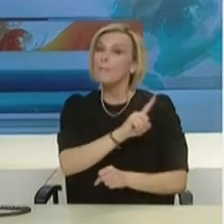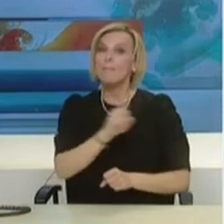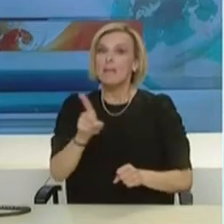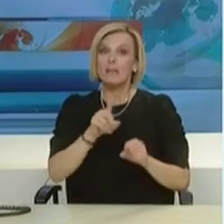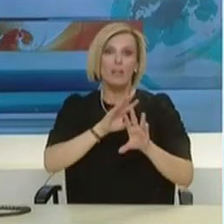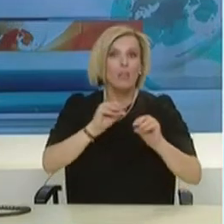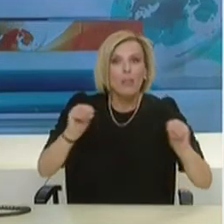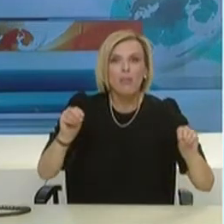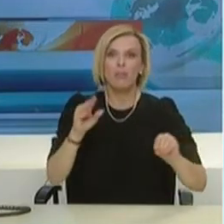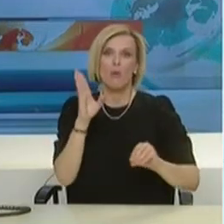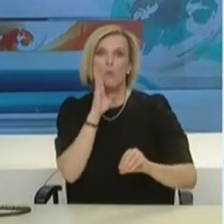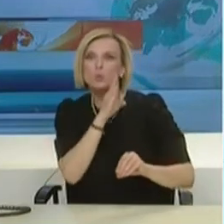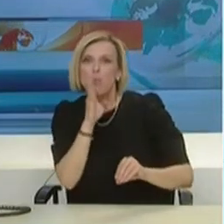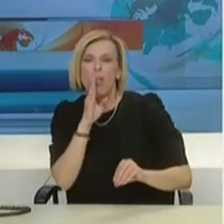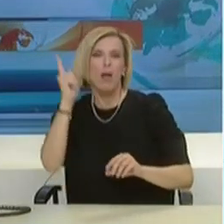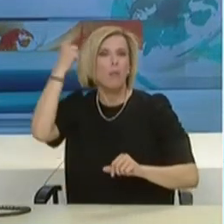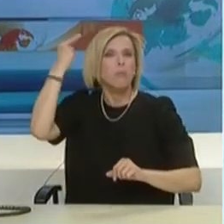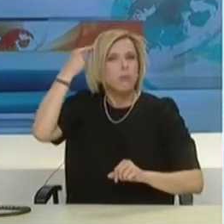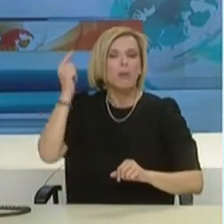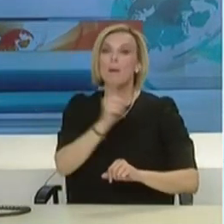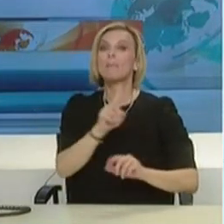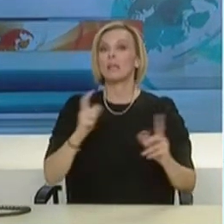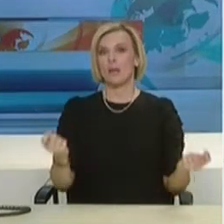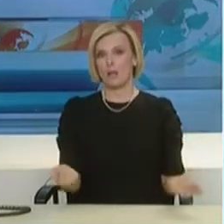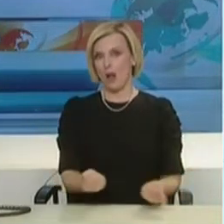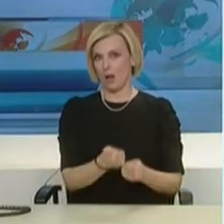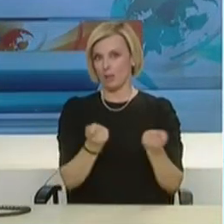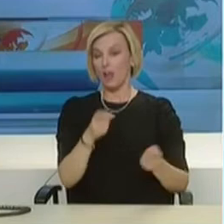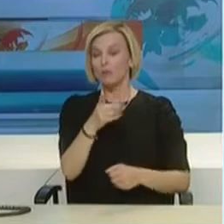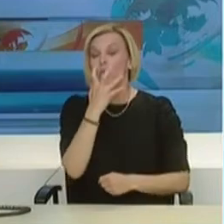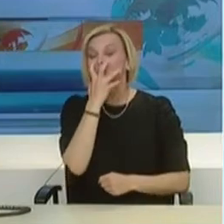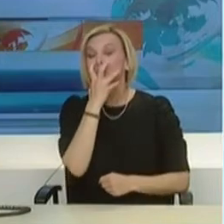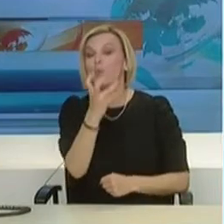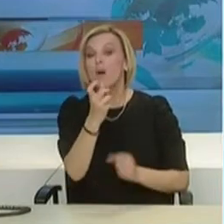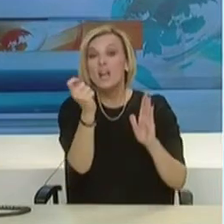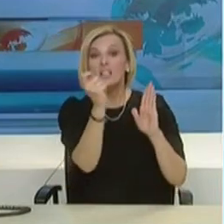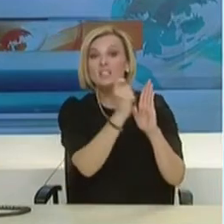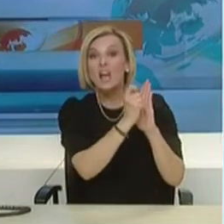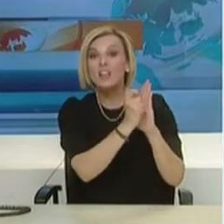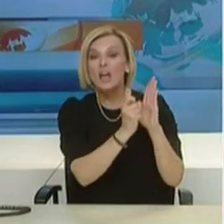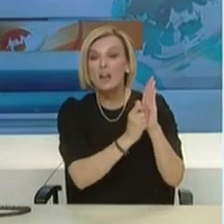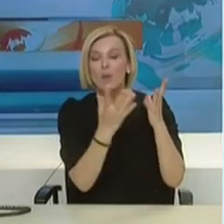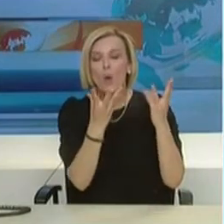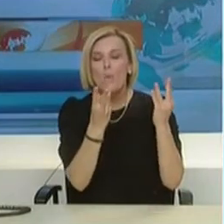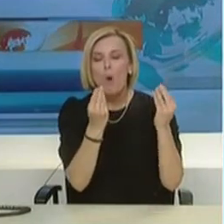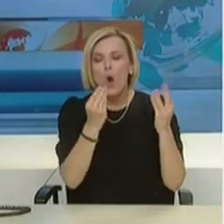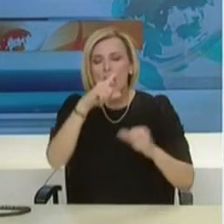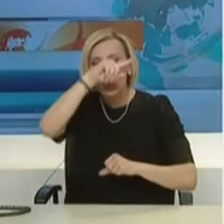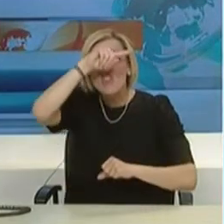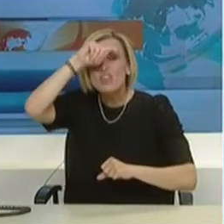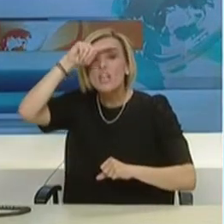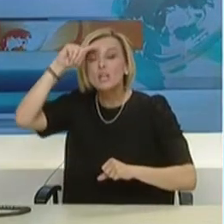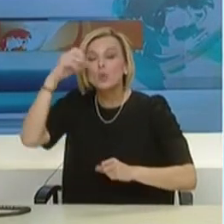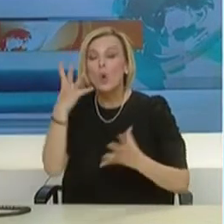ούτε του εθυσυχασμού κάποιοι επαίοντες συνάδελφοι. Η καταγραφή των σοβαρών κρουσμάτων είναι εξαντλητική. Γίνεται σε όλα τα